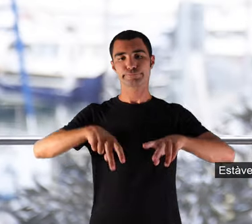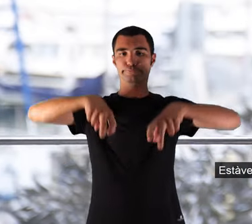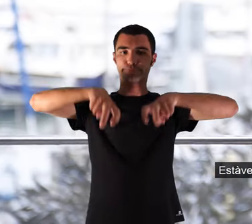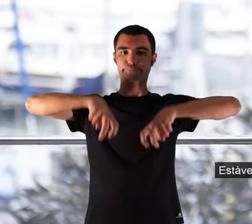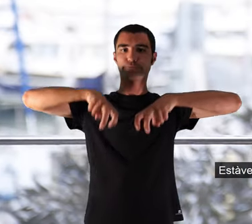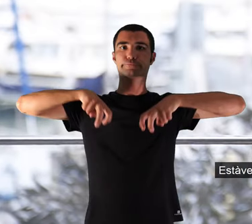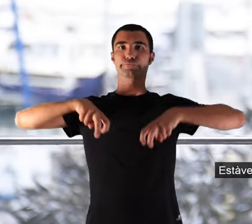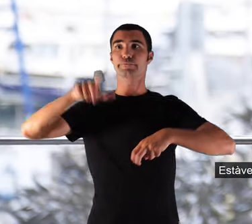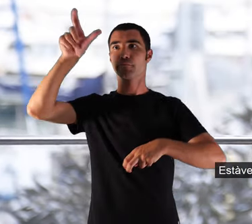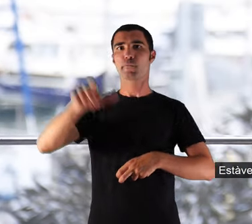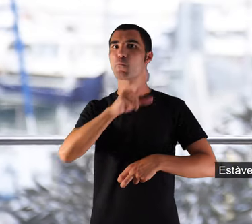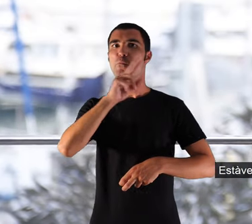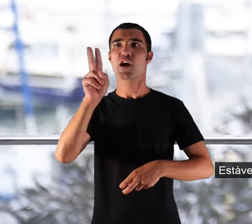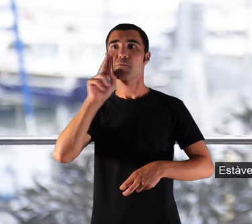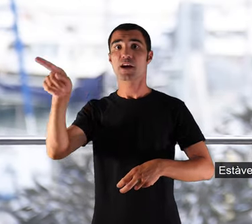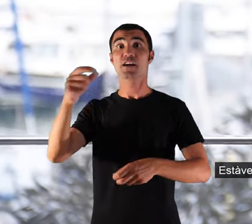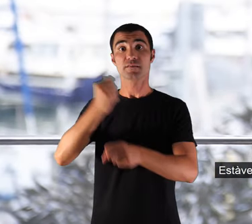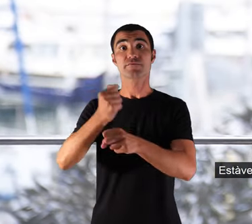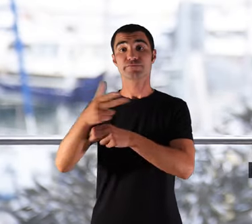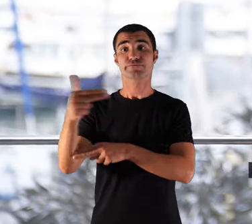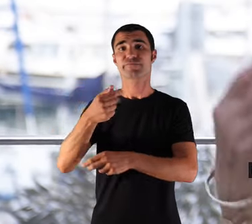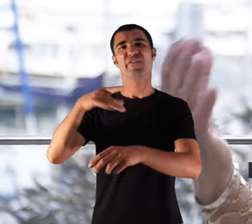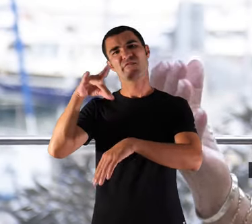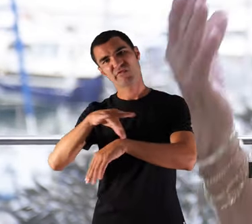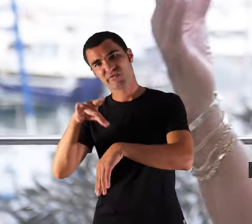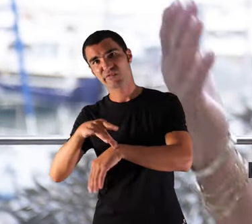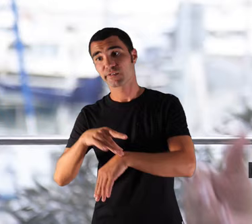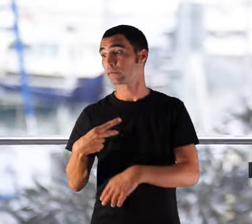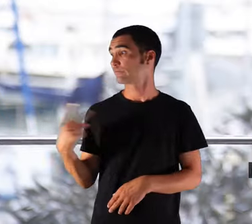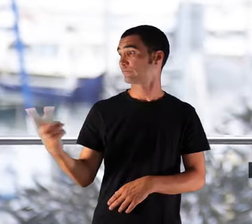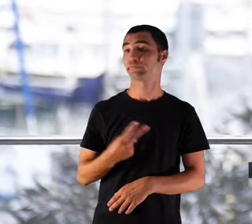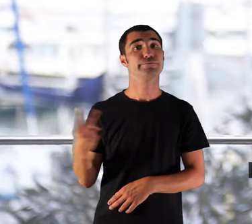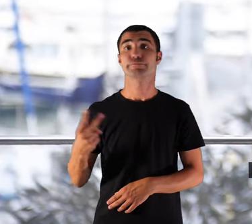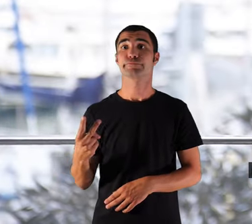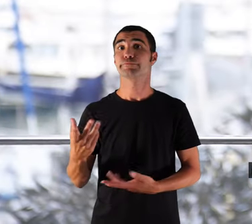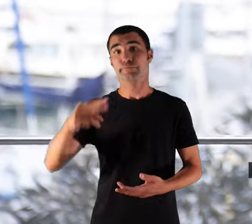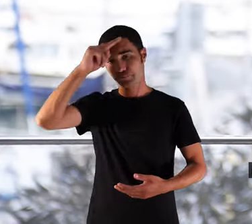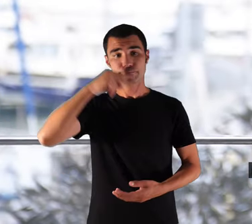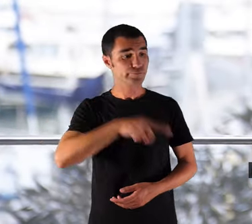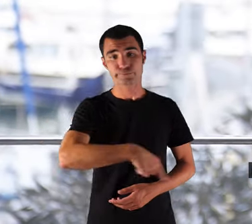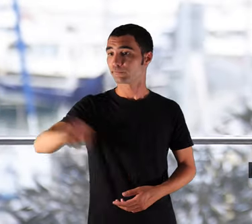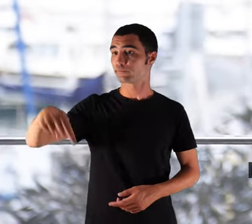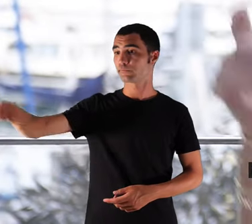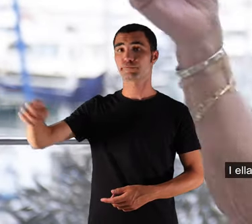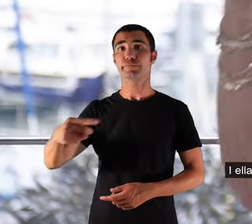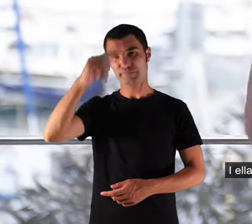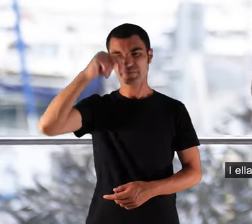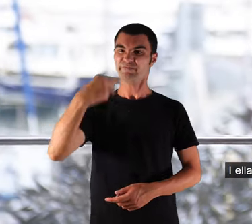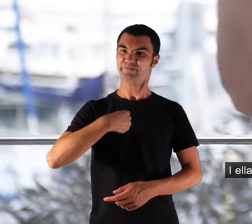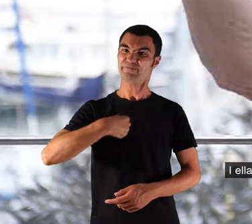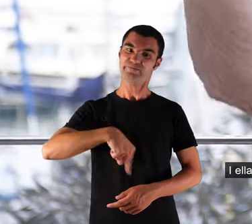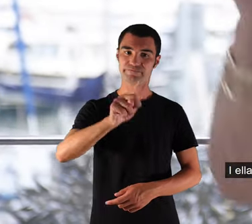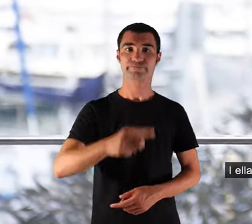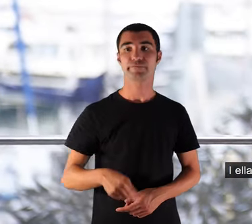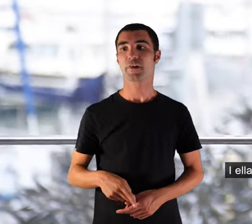que la servenadora s'havia posat malalta i una de les dues deia mon pare hi d'anar però home, hi ha d'anar tu i ella